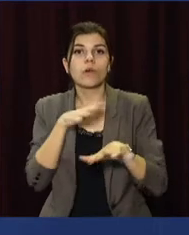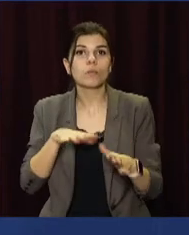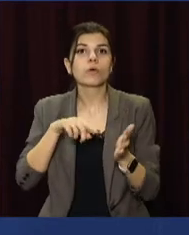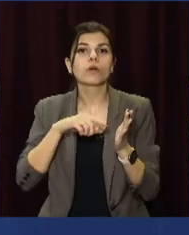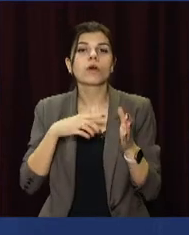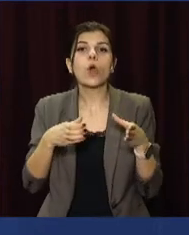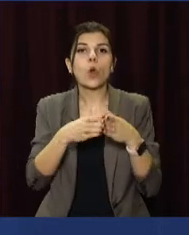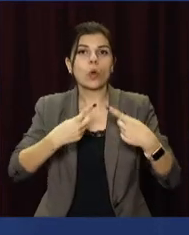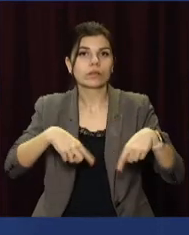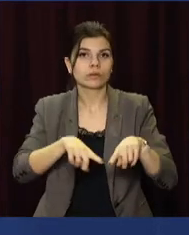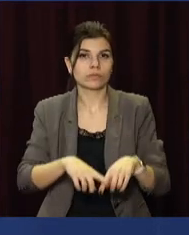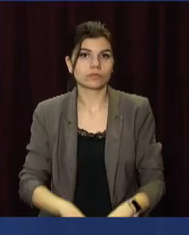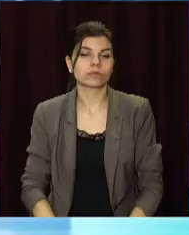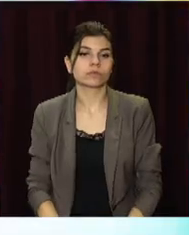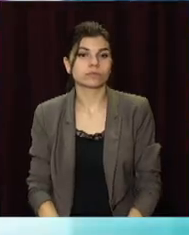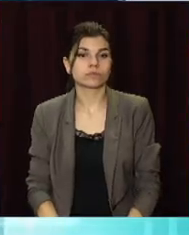колективах.